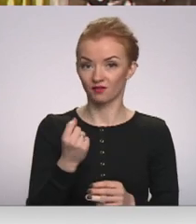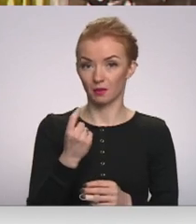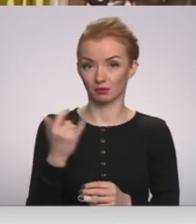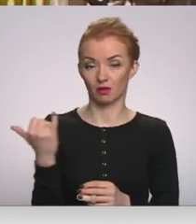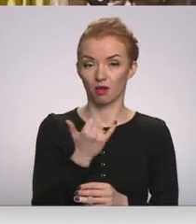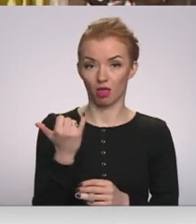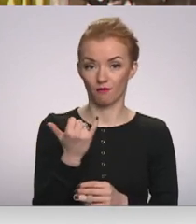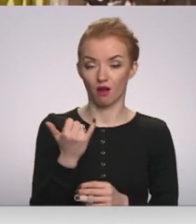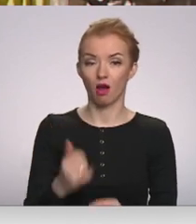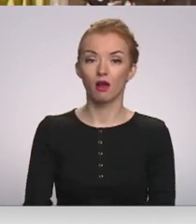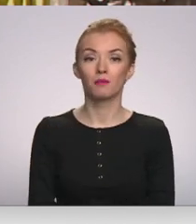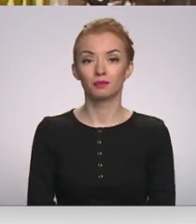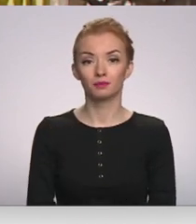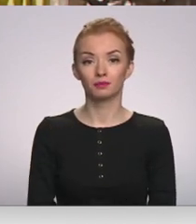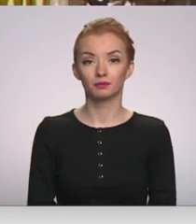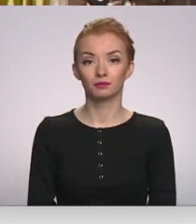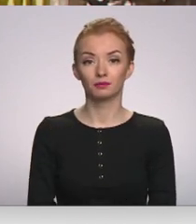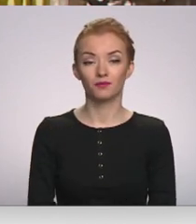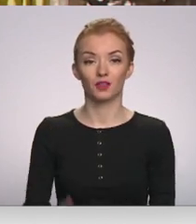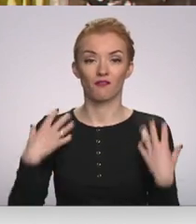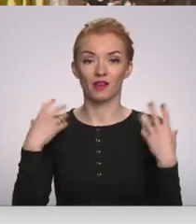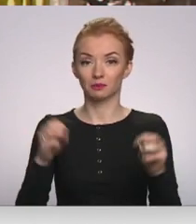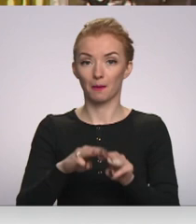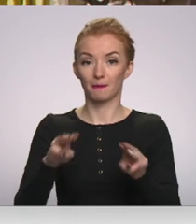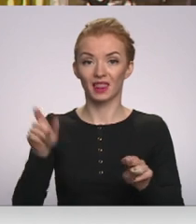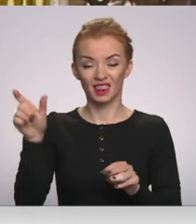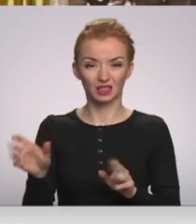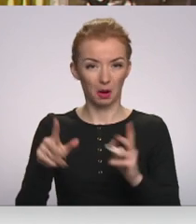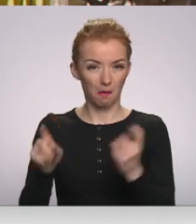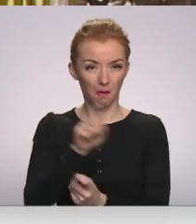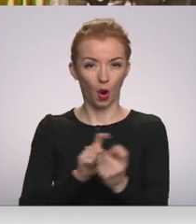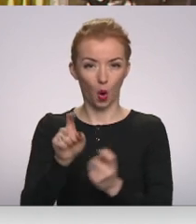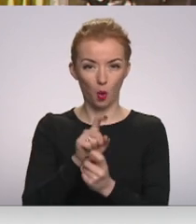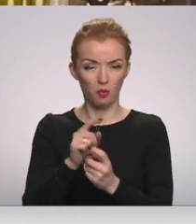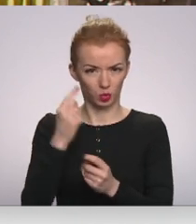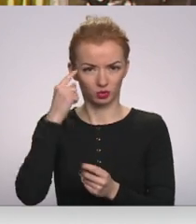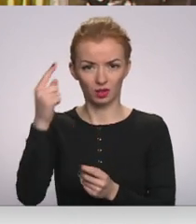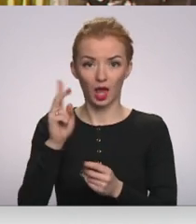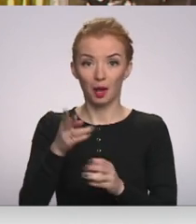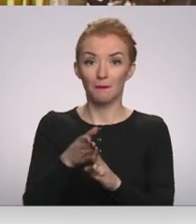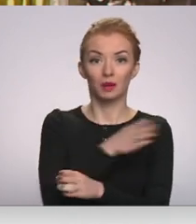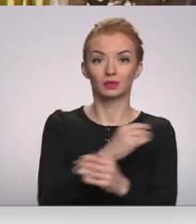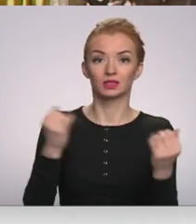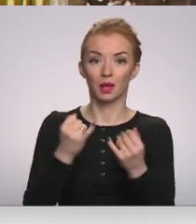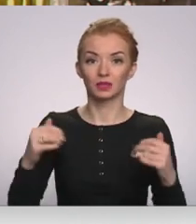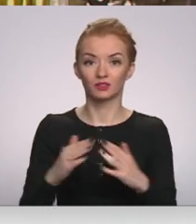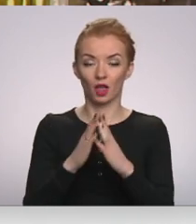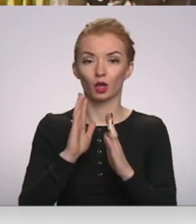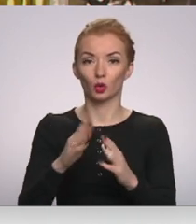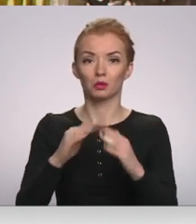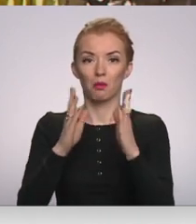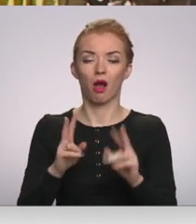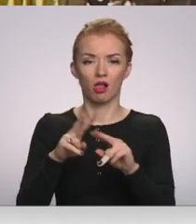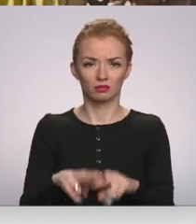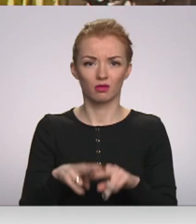situācijas no 11. janvāra. Veselības ministrs par baumām nosauca runis, ka vēl šogad pirms Ziemassvētkiem gaidāmu mājasēdi.